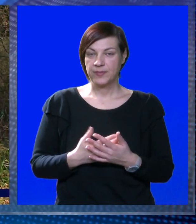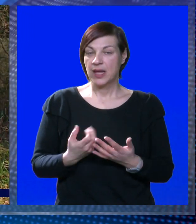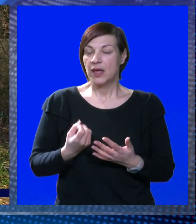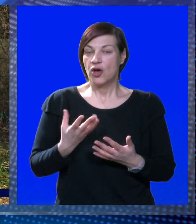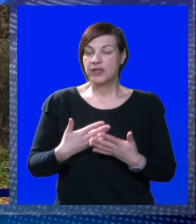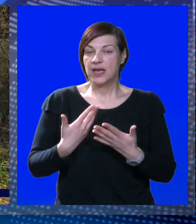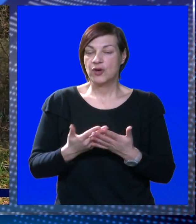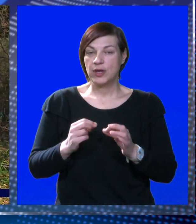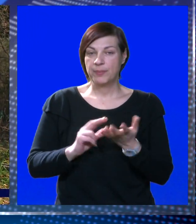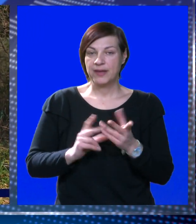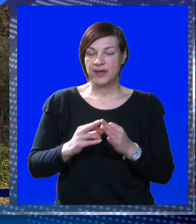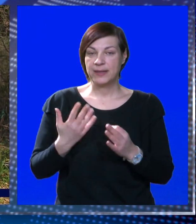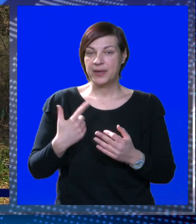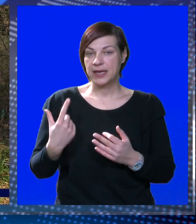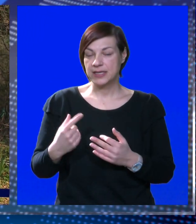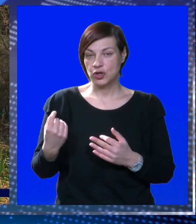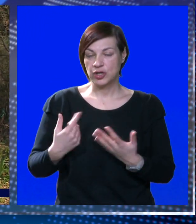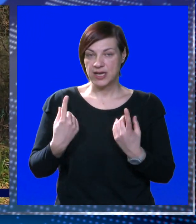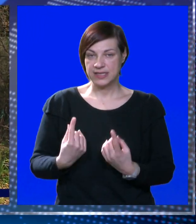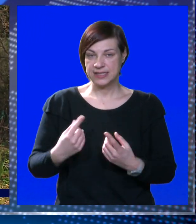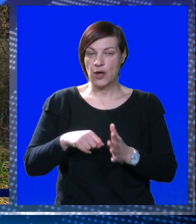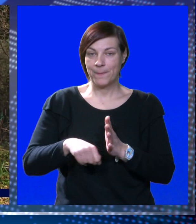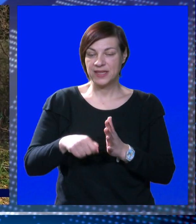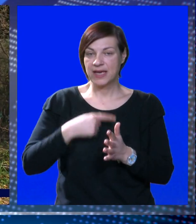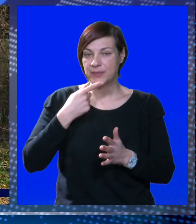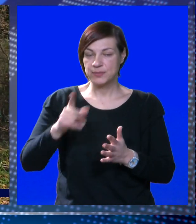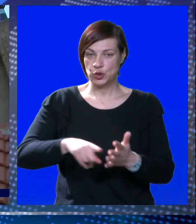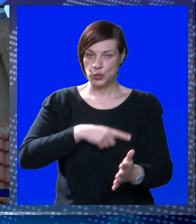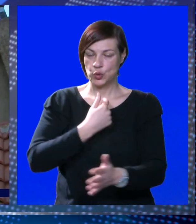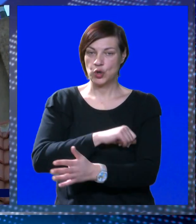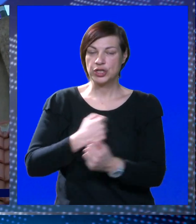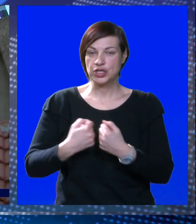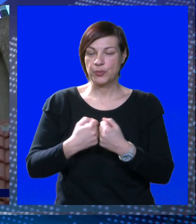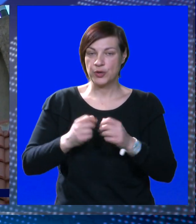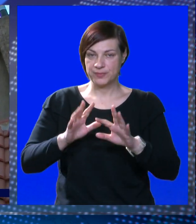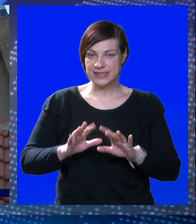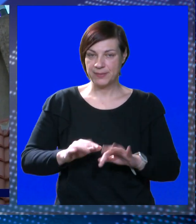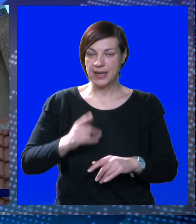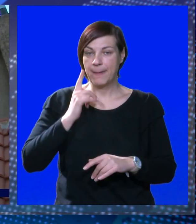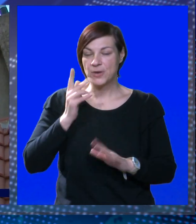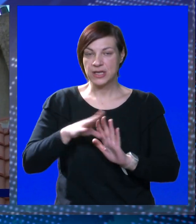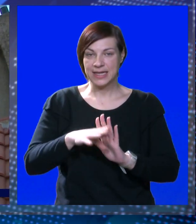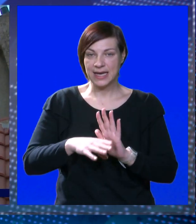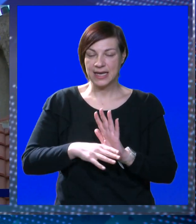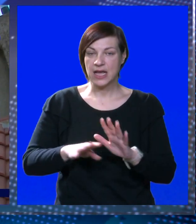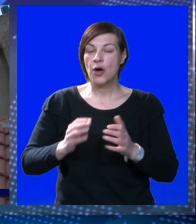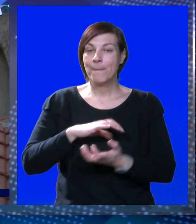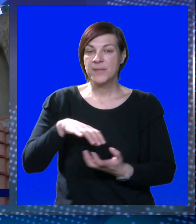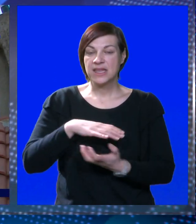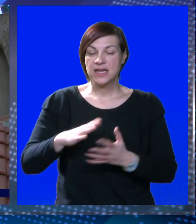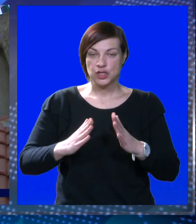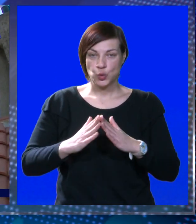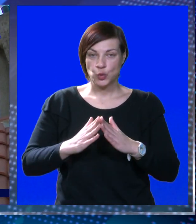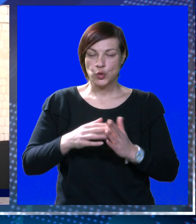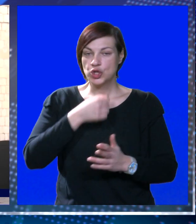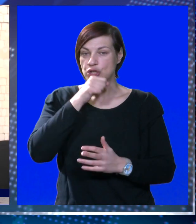Od kako je Franjo Bevanda prije nekoliko danas stao pred naše kamere i ispričao nam o dugogodišnjoj borbi s administracijom i pokušajem da legalizira svoju